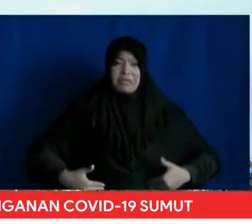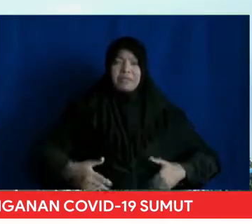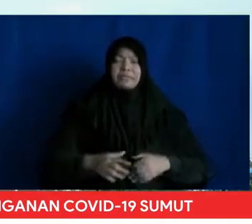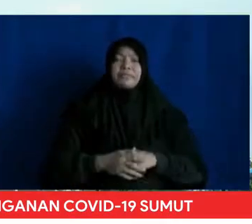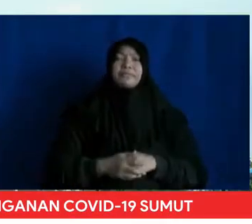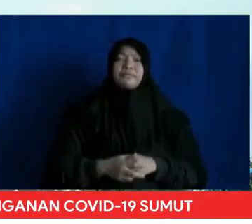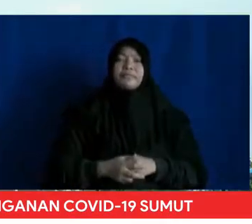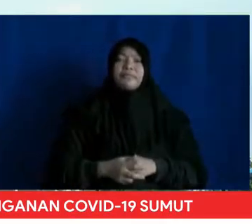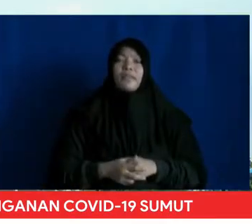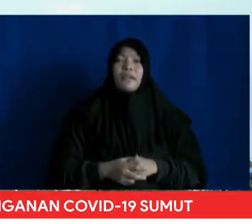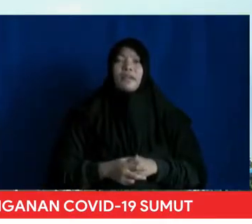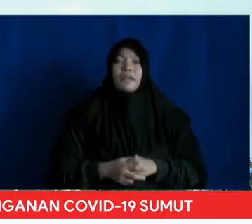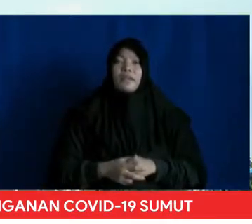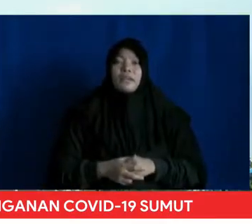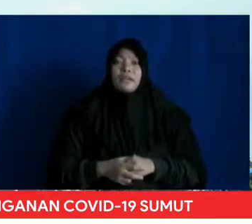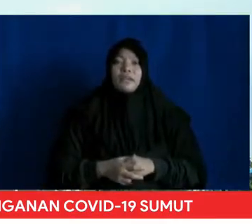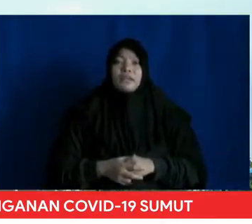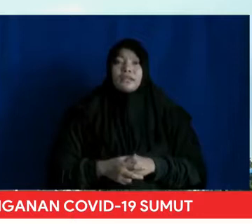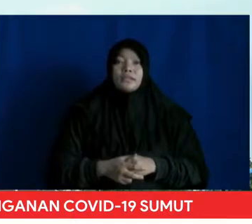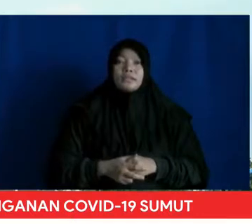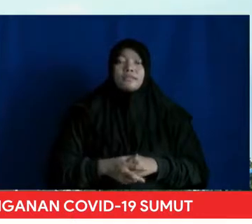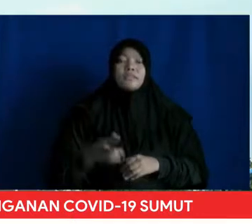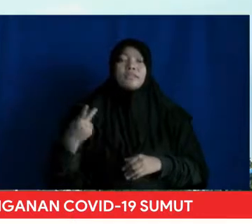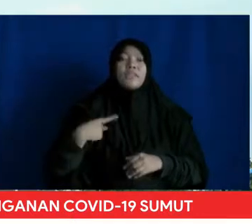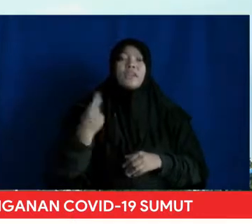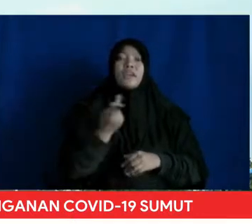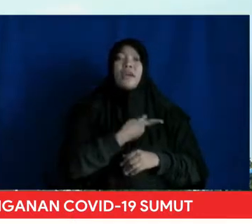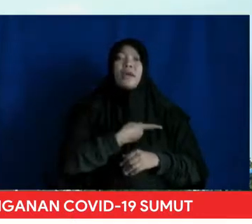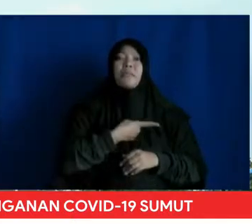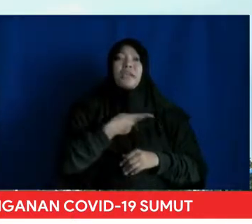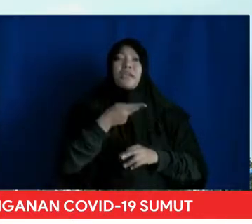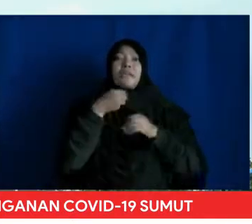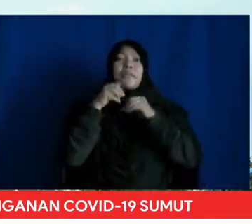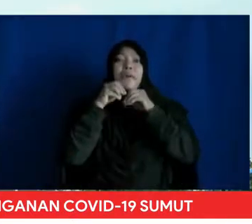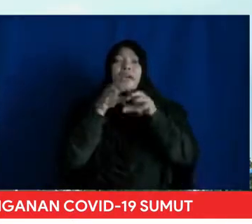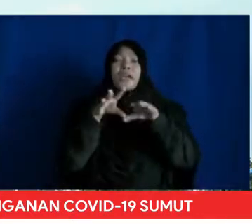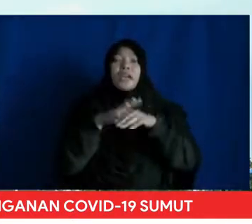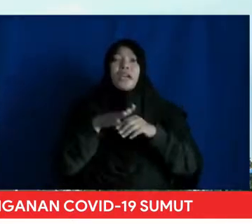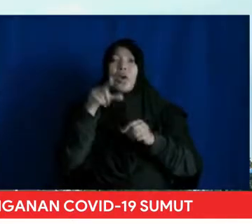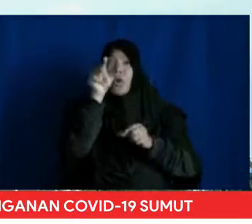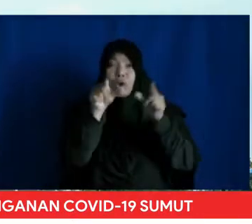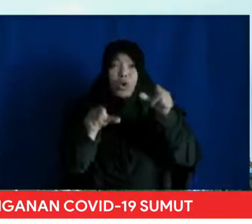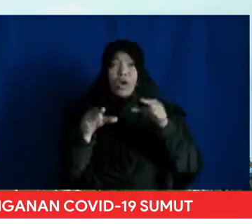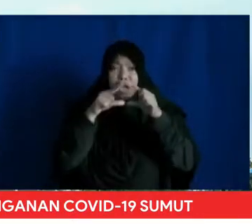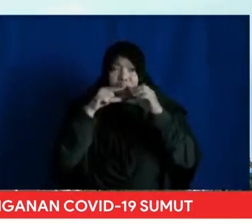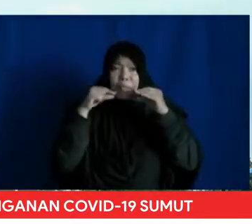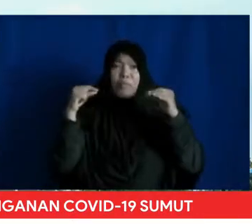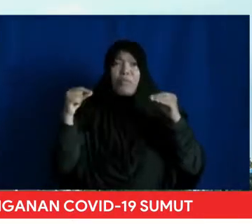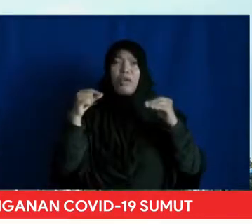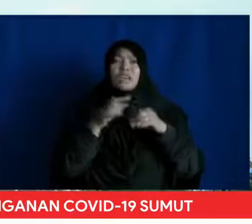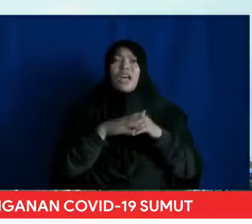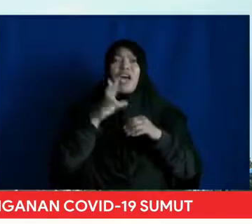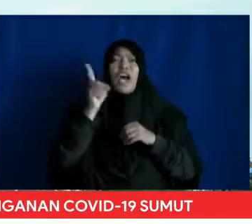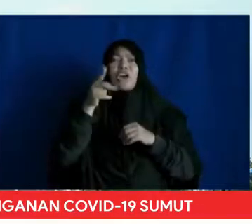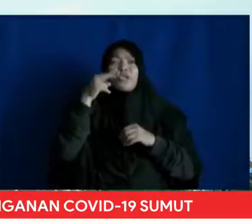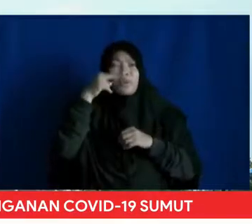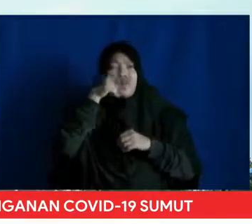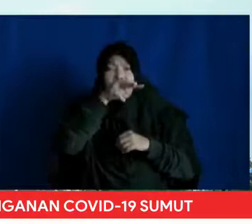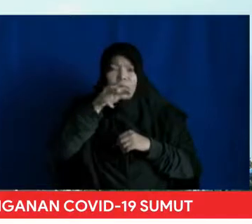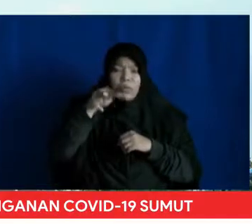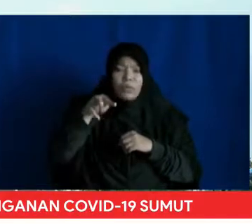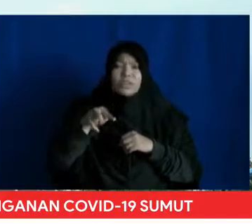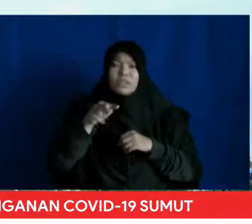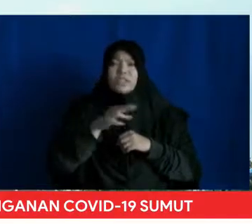Saudara-saudara sekalian Kami mengingatkan Orang yang berpuasa Hendaknya memperhatikan kualitas dan